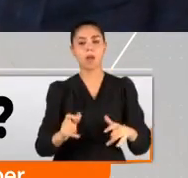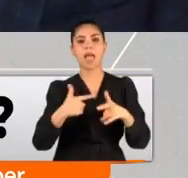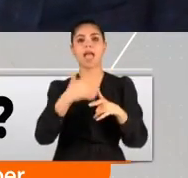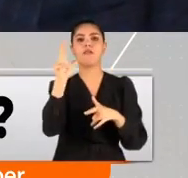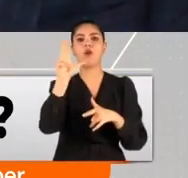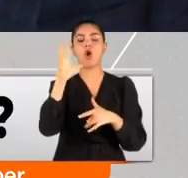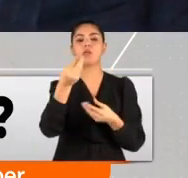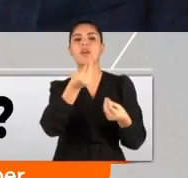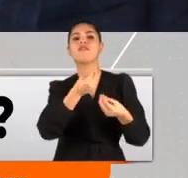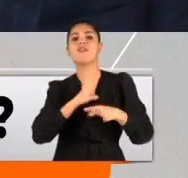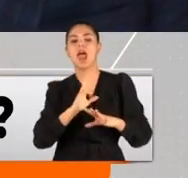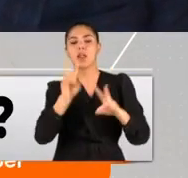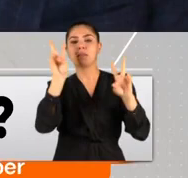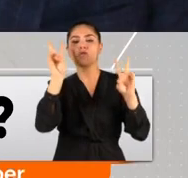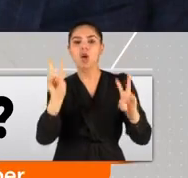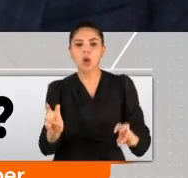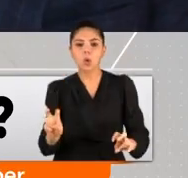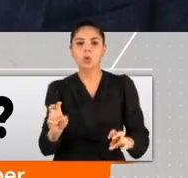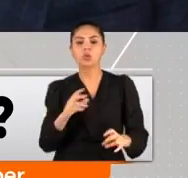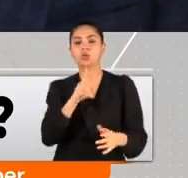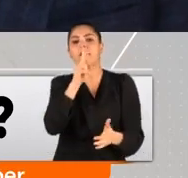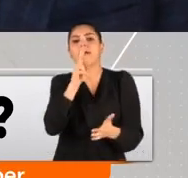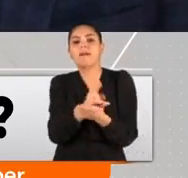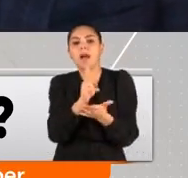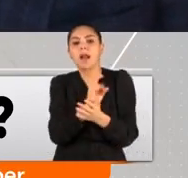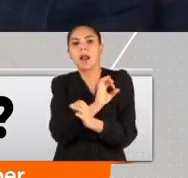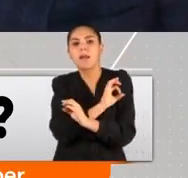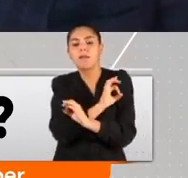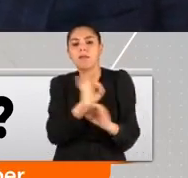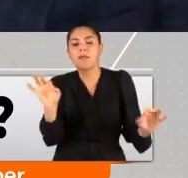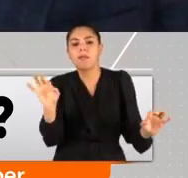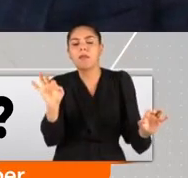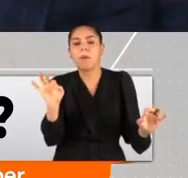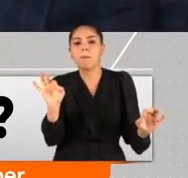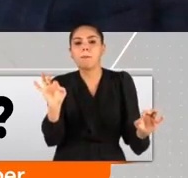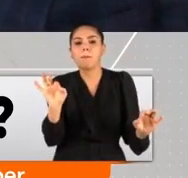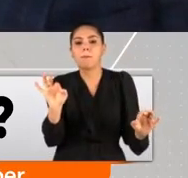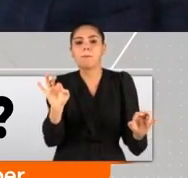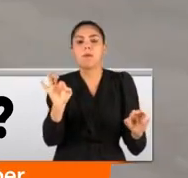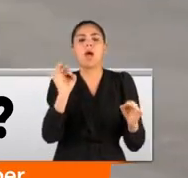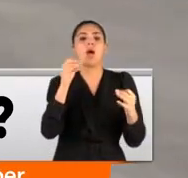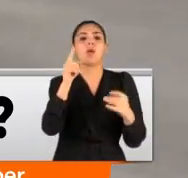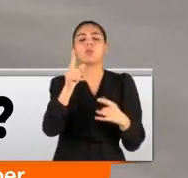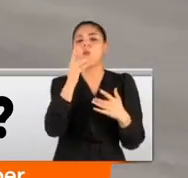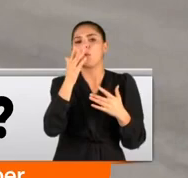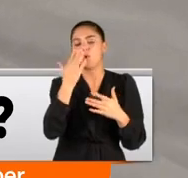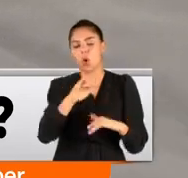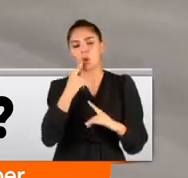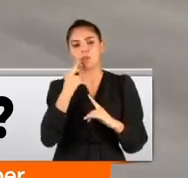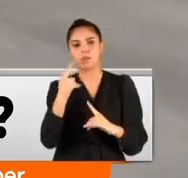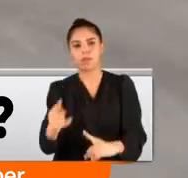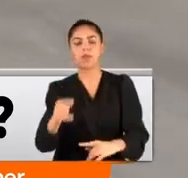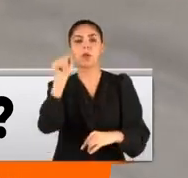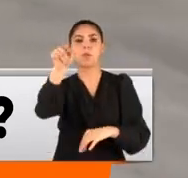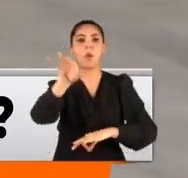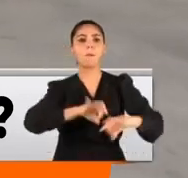verilmeyeceği konusunda tam bir karar alındı ki F-35 konusunda ısrara gerek yok. Stratejik bir konumda